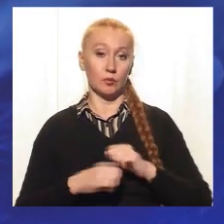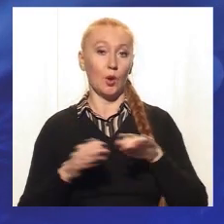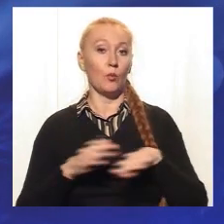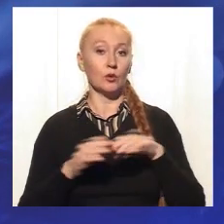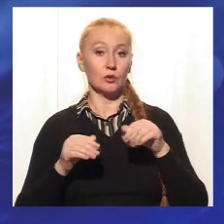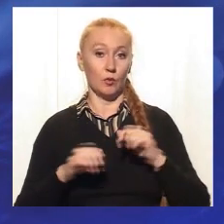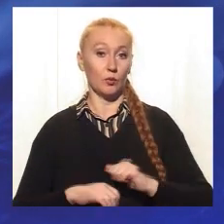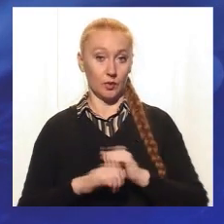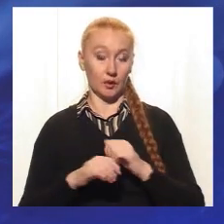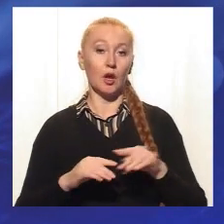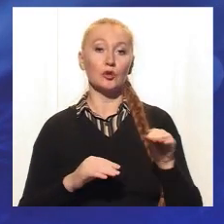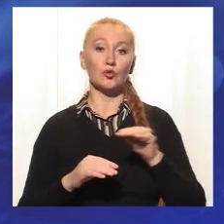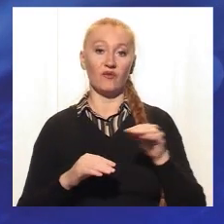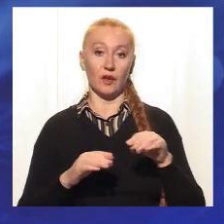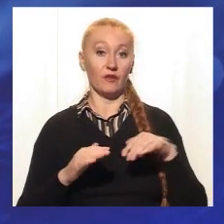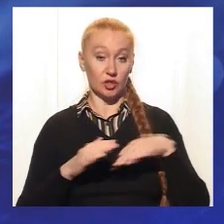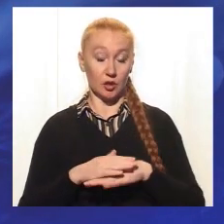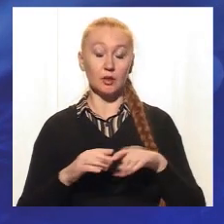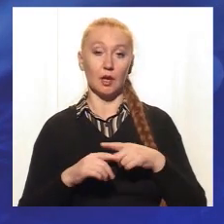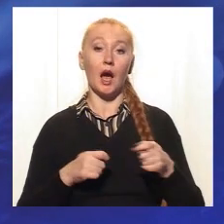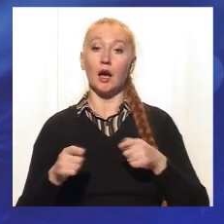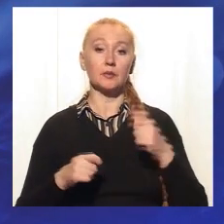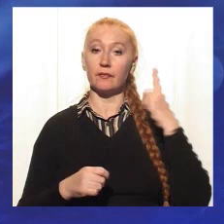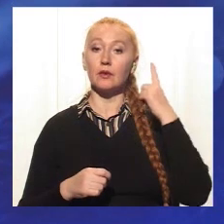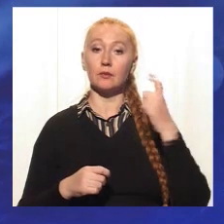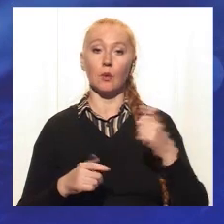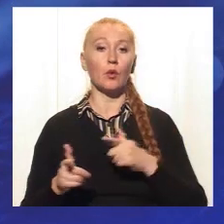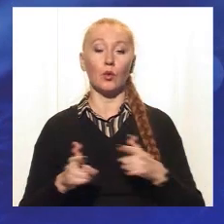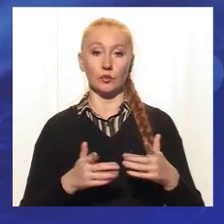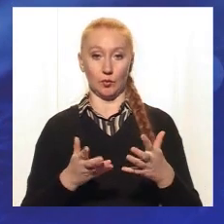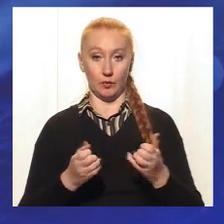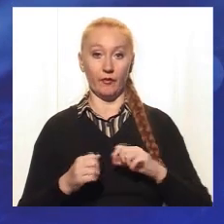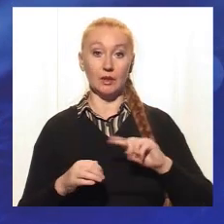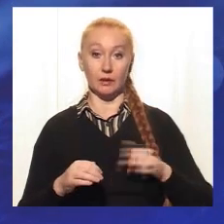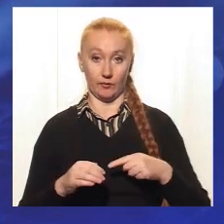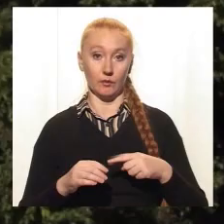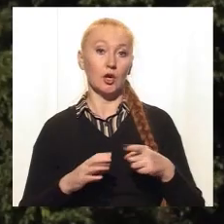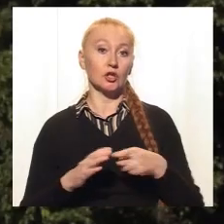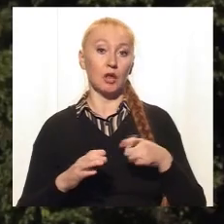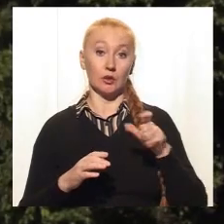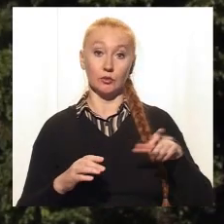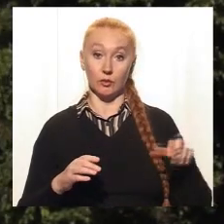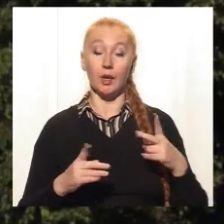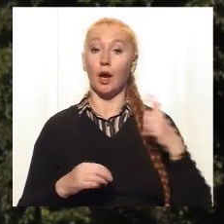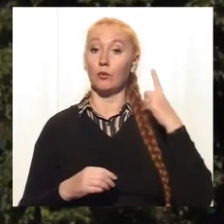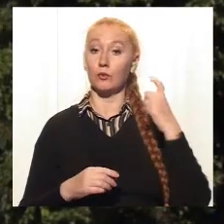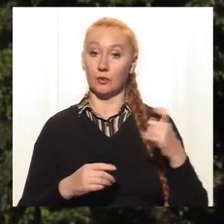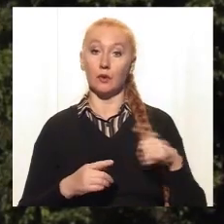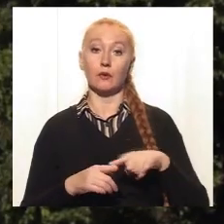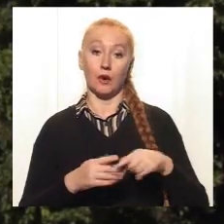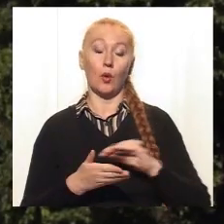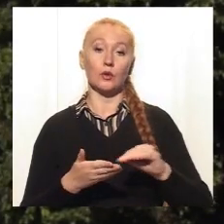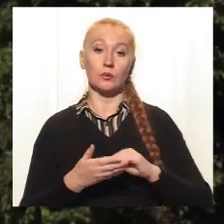протесту гірників шахти Жовтнева, адміністрація не повідомляє про готовність прийняти вимоги гірників. Як повідомив кореспондент